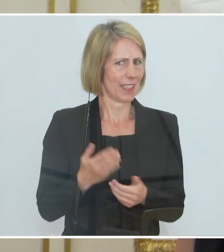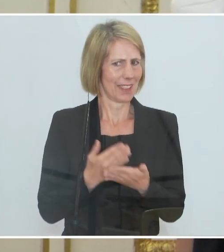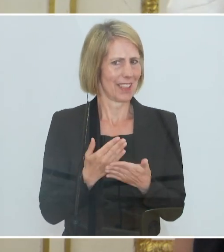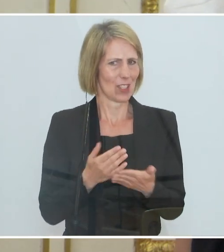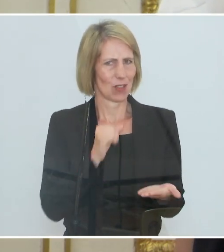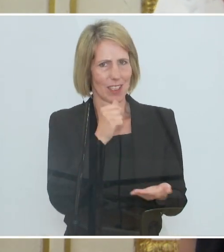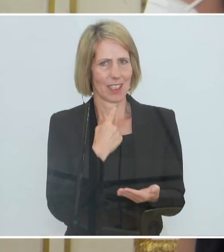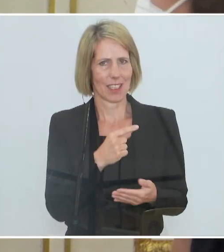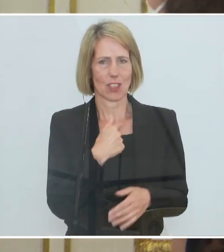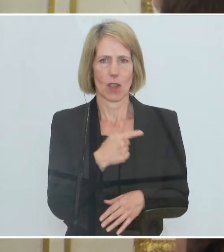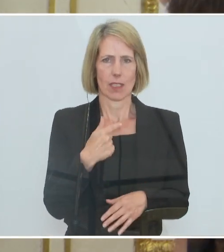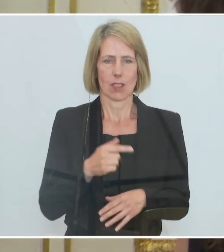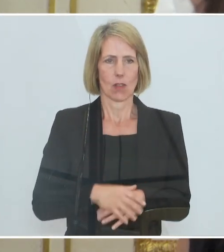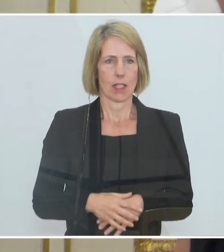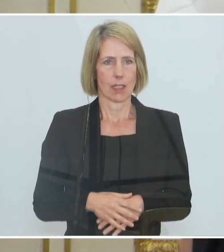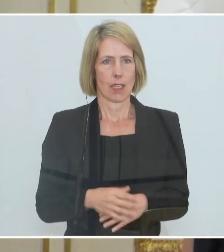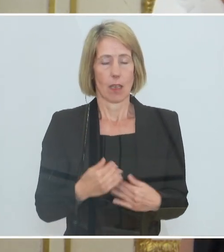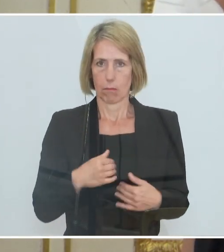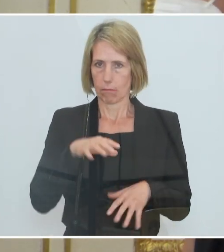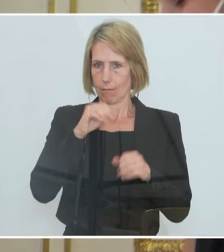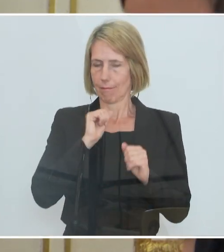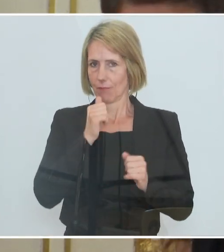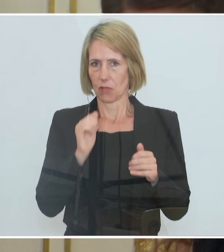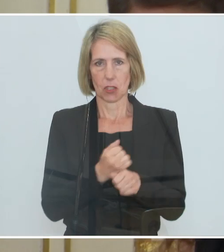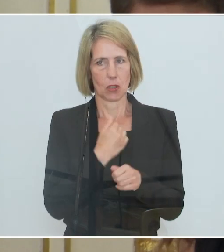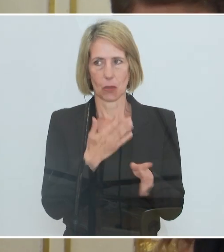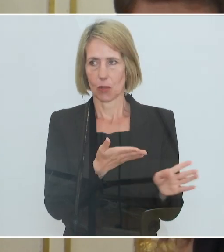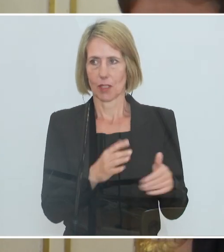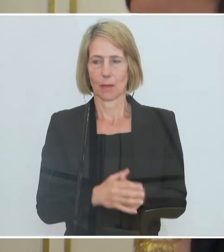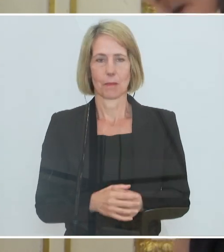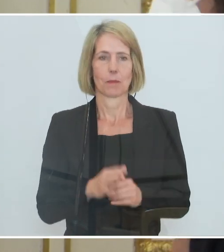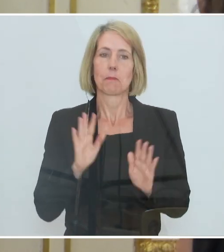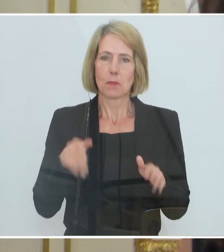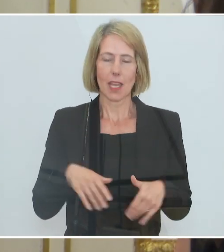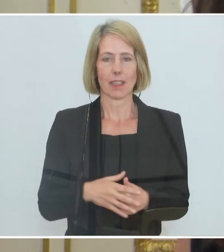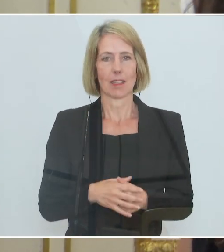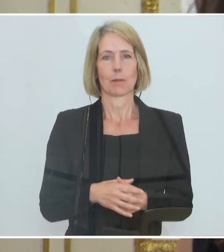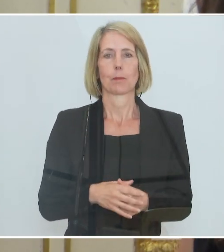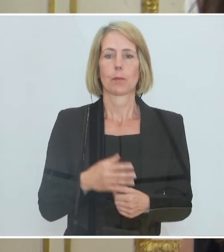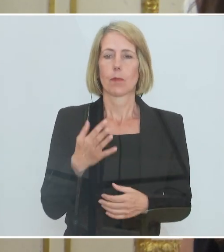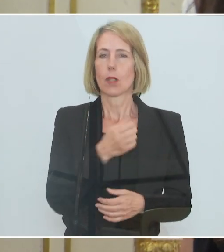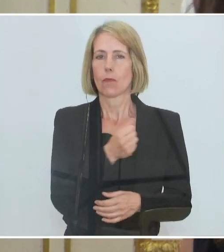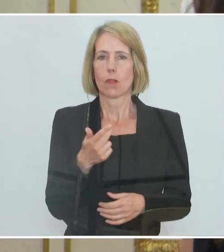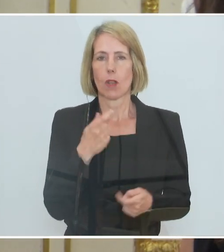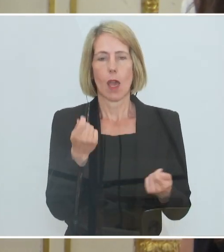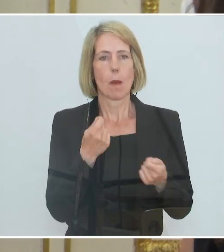Okay. Man kann nicht alles verstehen im Leben. Meine zweite Frage ist, können Sie abschätzen, wie viele Betriebe bzw.